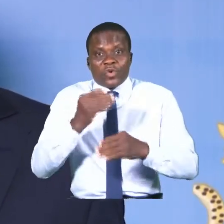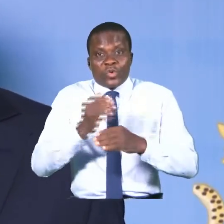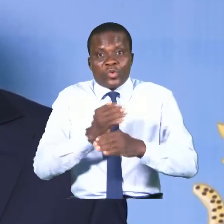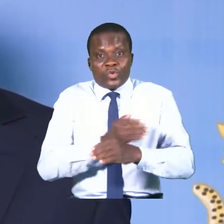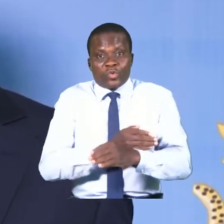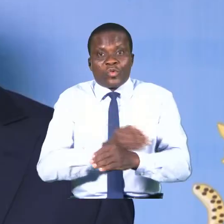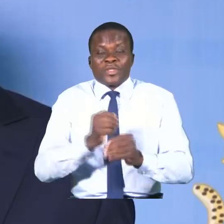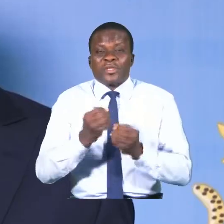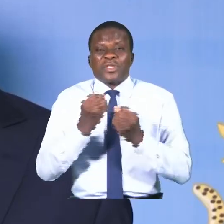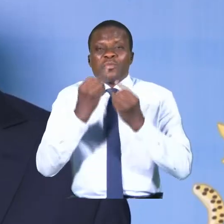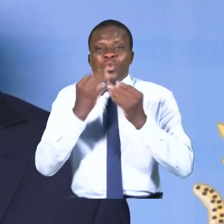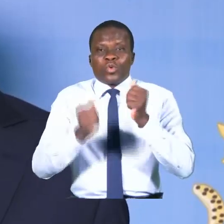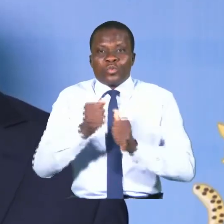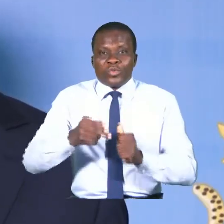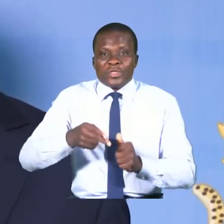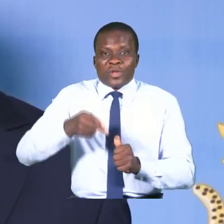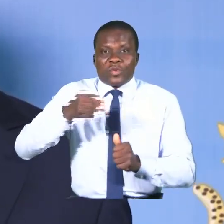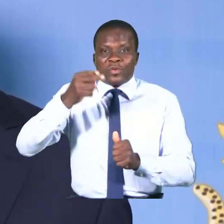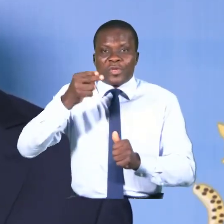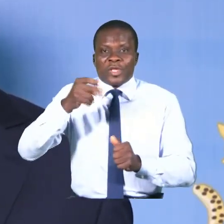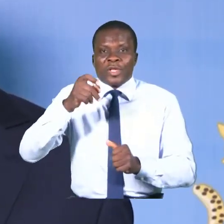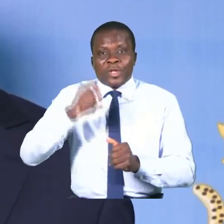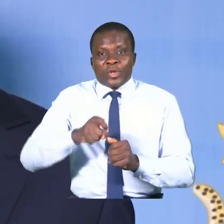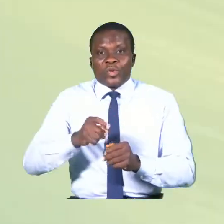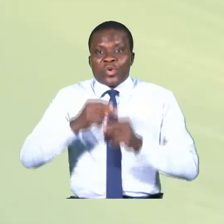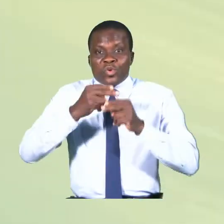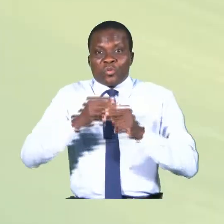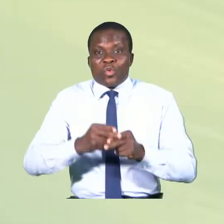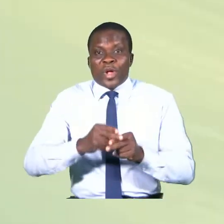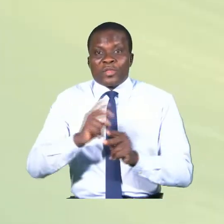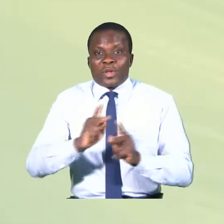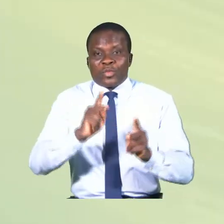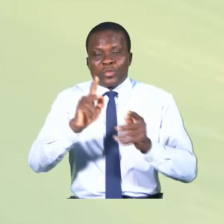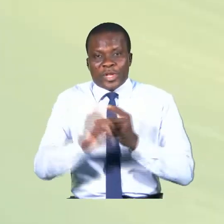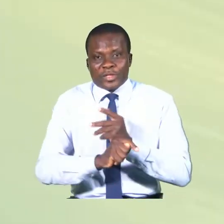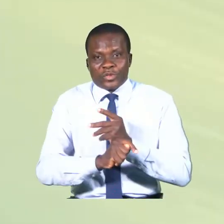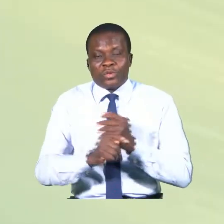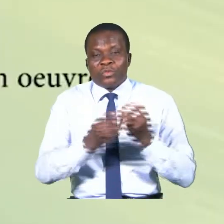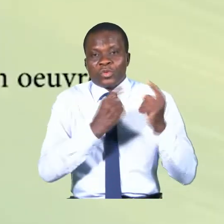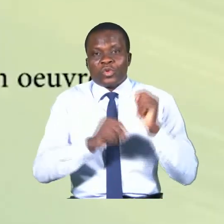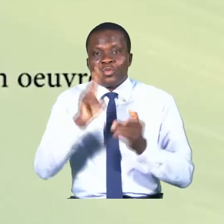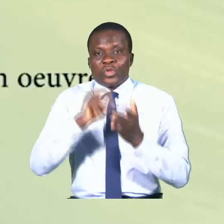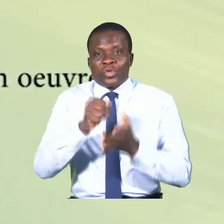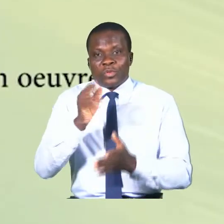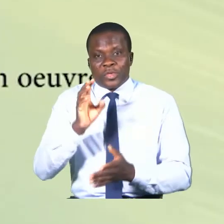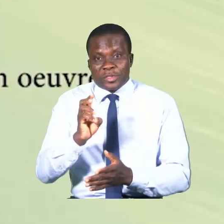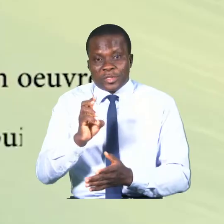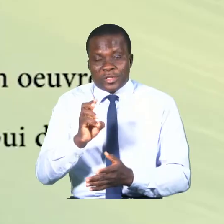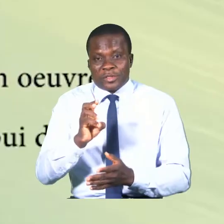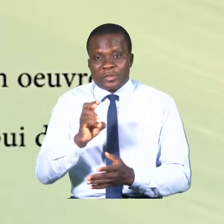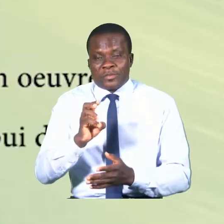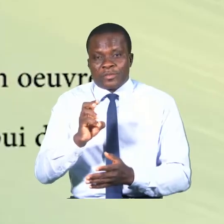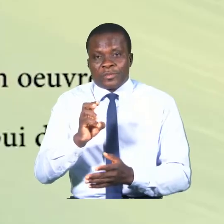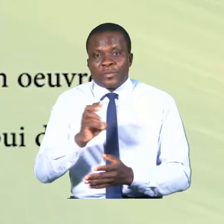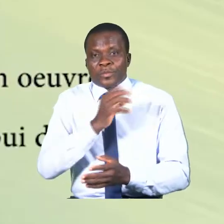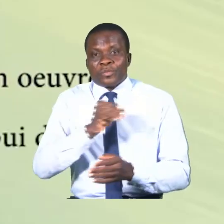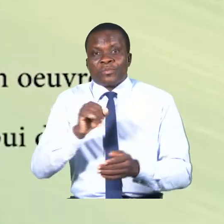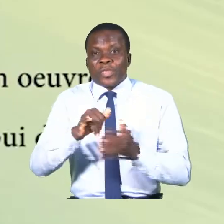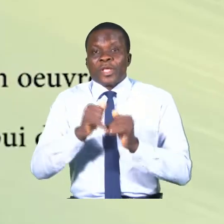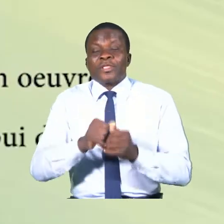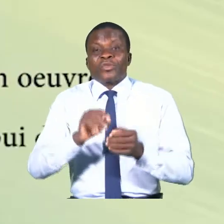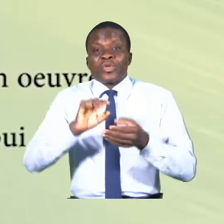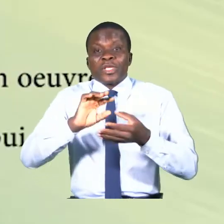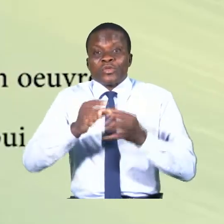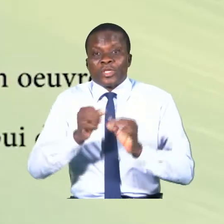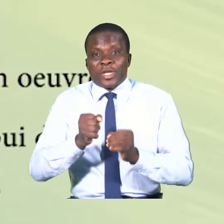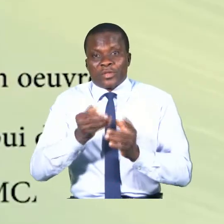qui est beaucoup plus élevée que le croix de la population. Depuis 2016, deux fois plus. Et c'est ce qui se traduit